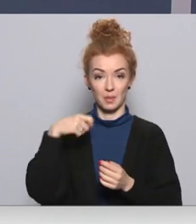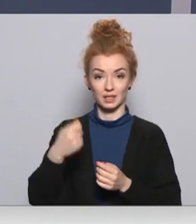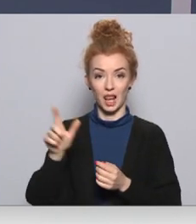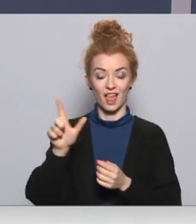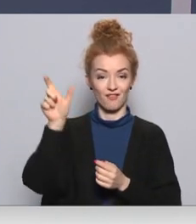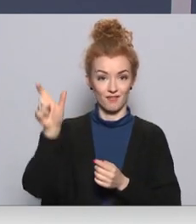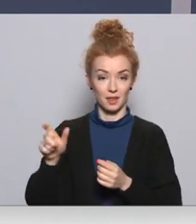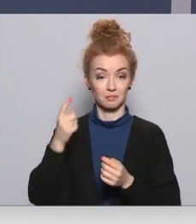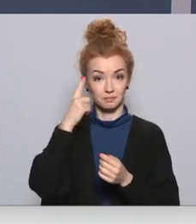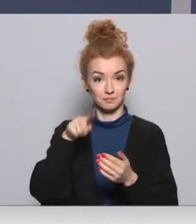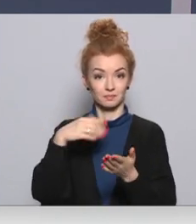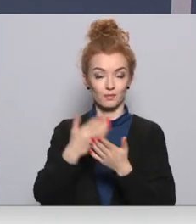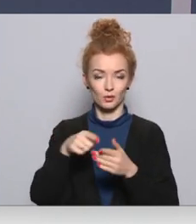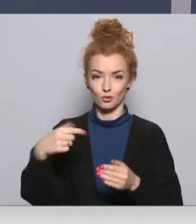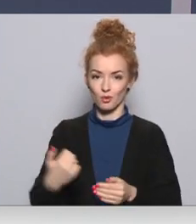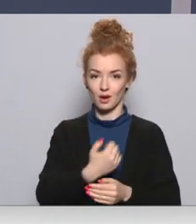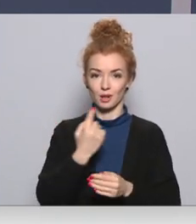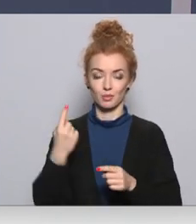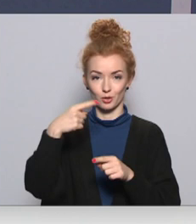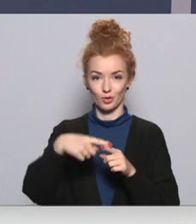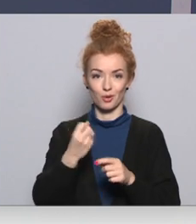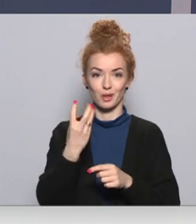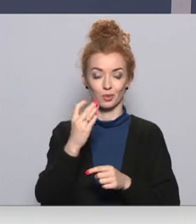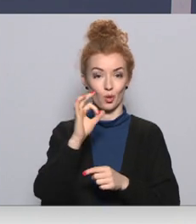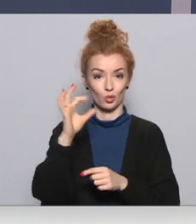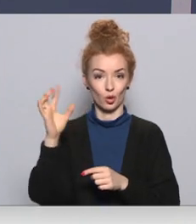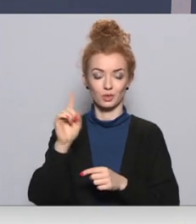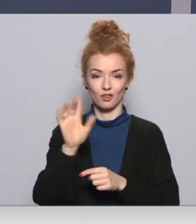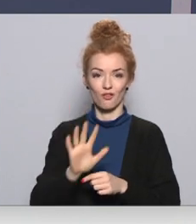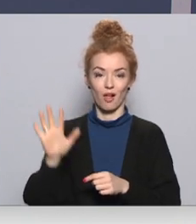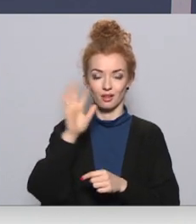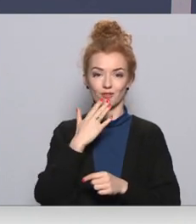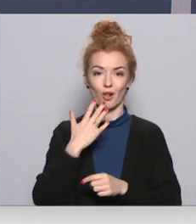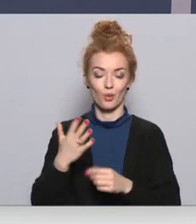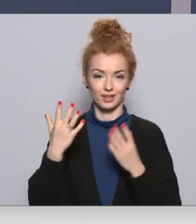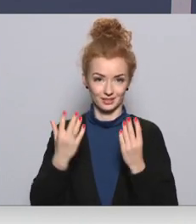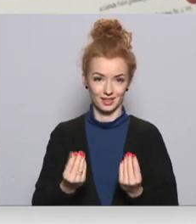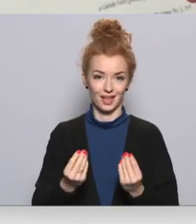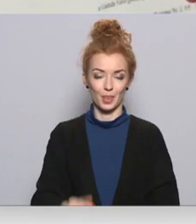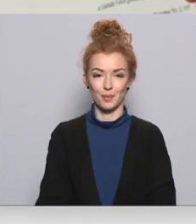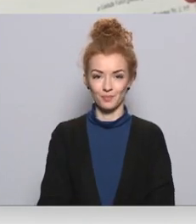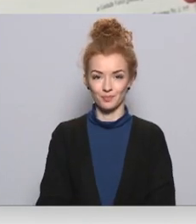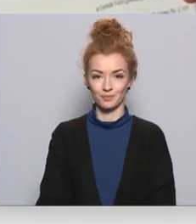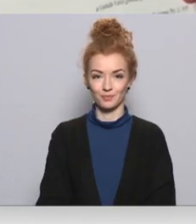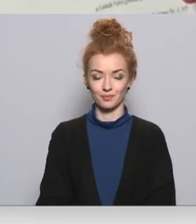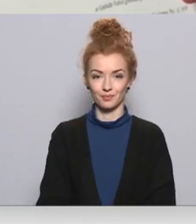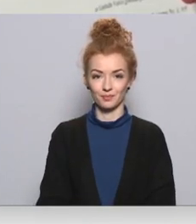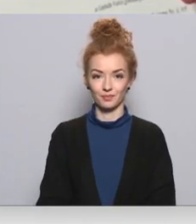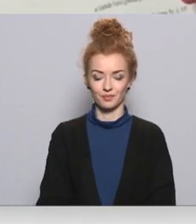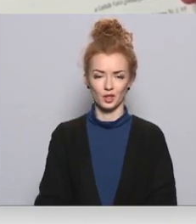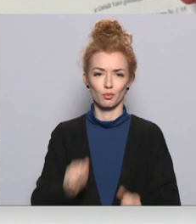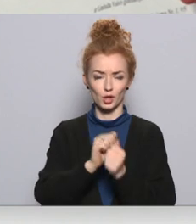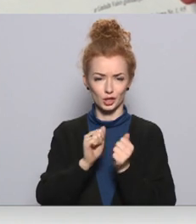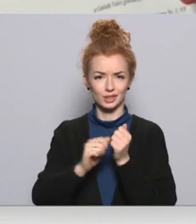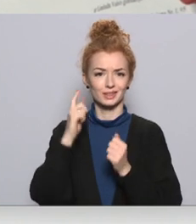Levita ierosinājuma, šogad pirmo reizi, 15. oktobris, ir Valsts valodas diena. Nereti dzirdi